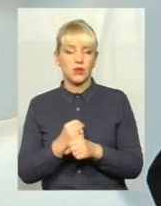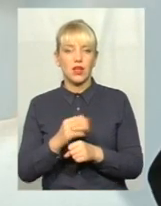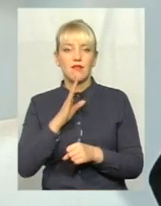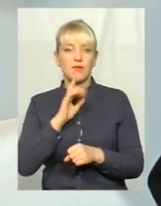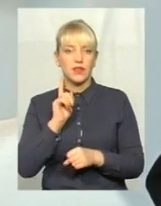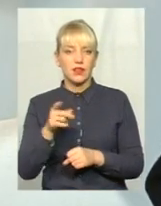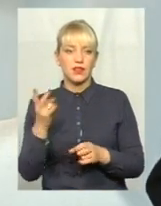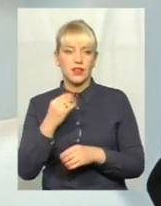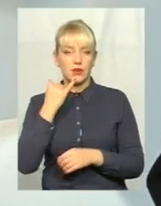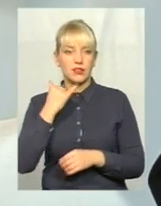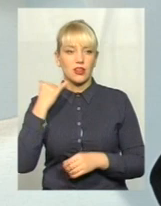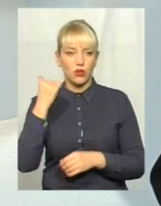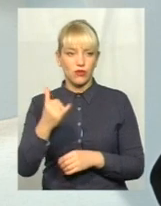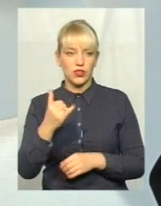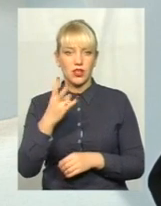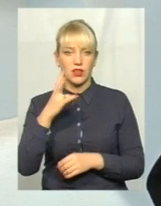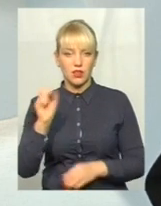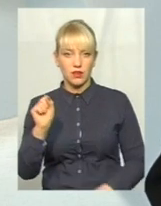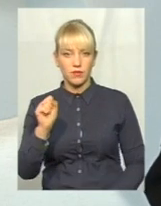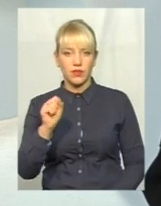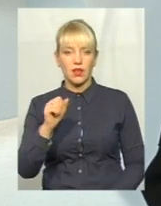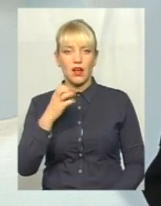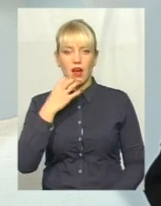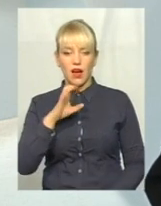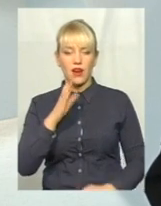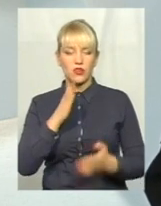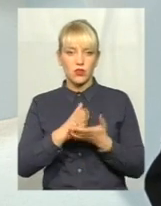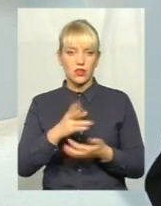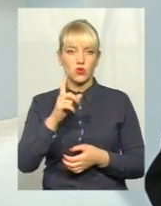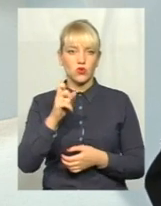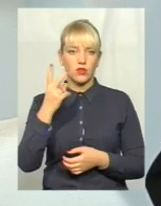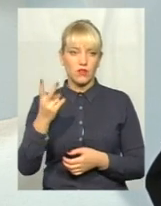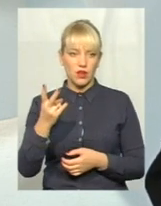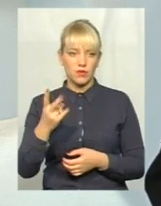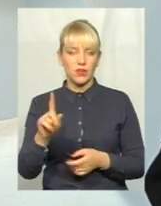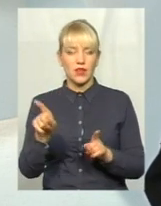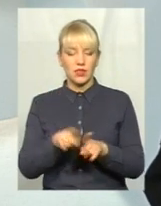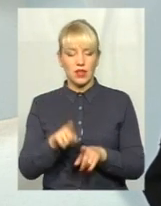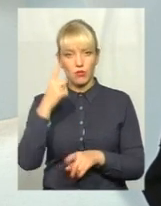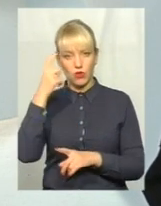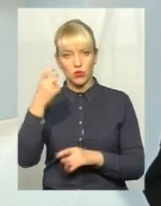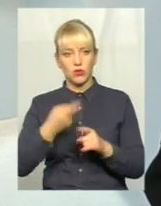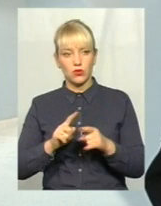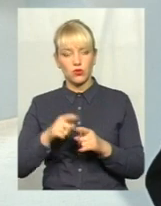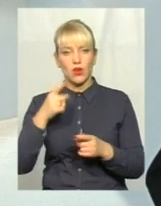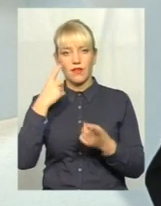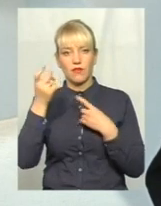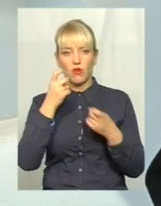зателефонувати на гарячу лінію 102, так само повідомити цю інформацію.